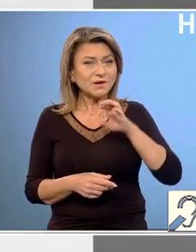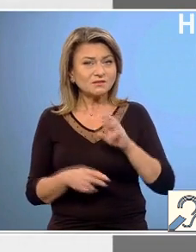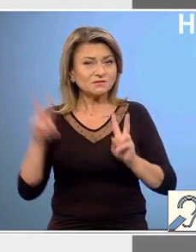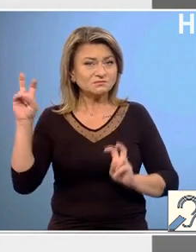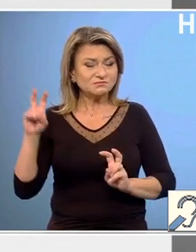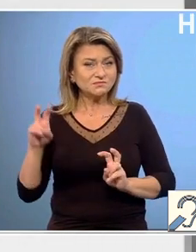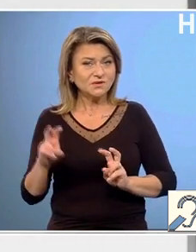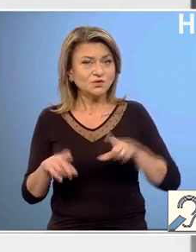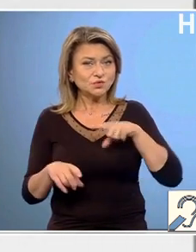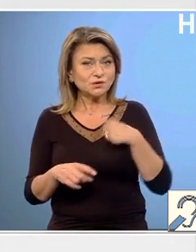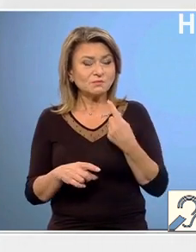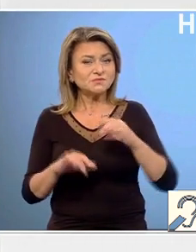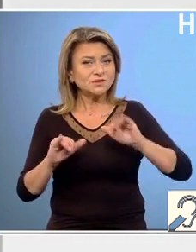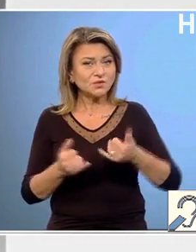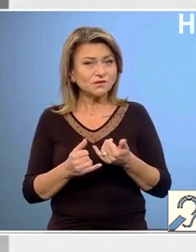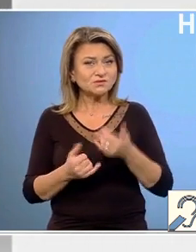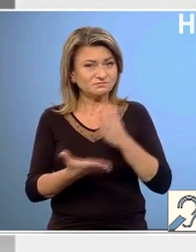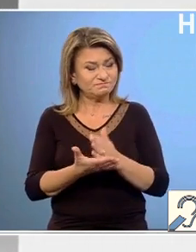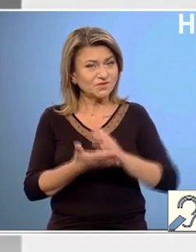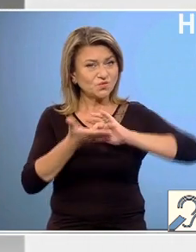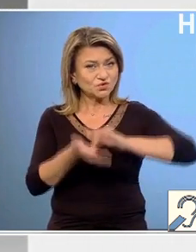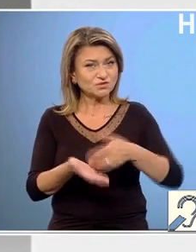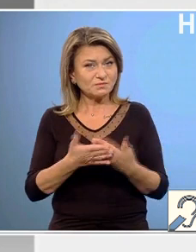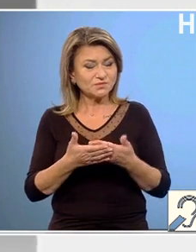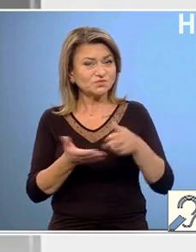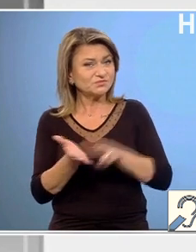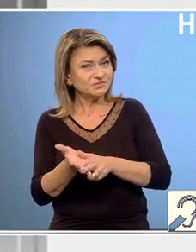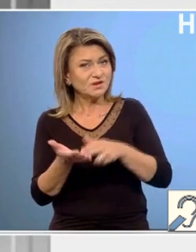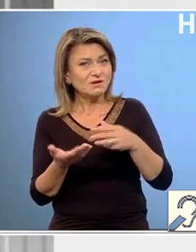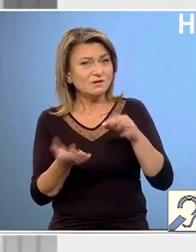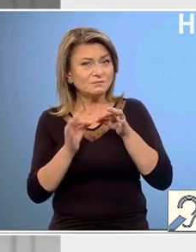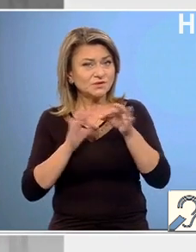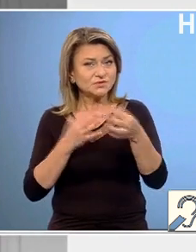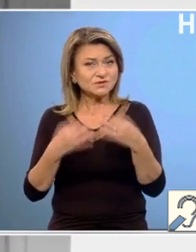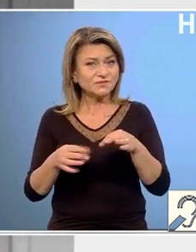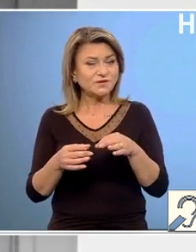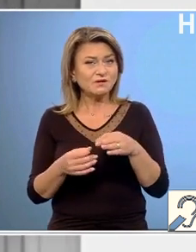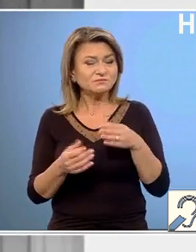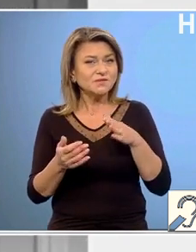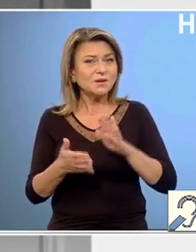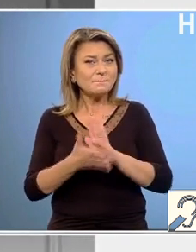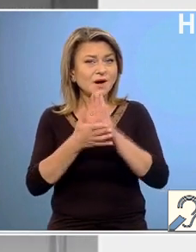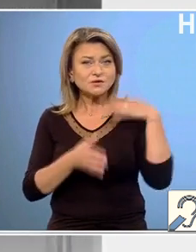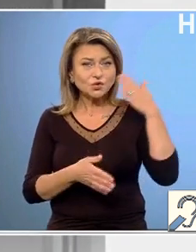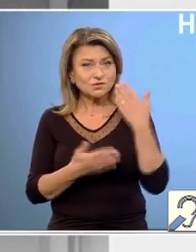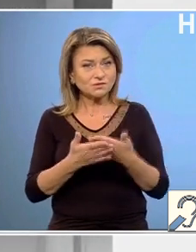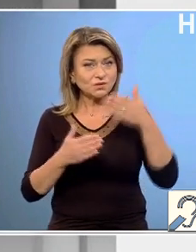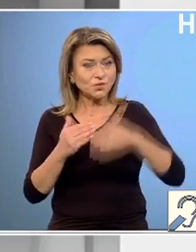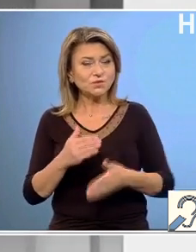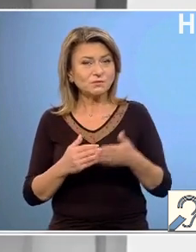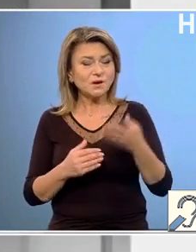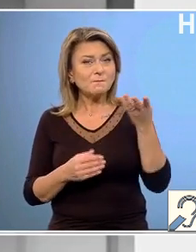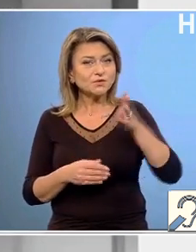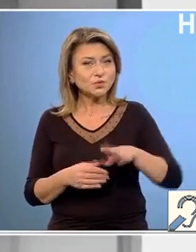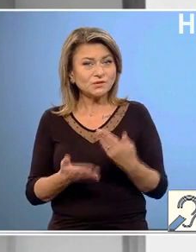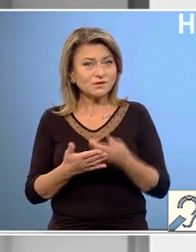citez acum, suntem într-o situație de reală urgență pentru aplicarea măsurilor ca să aibă efectul dorit în aceste ultime patru